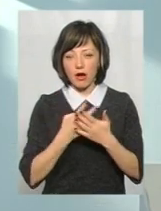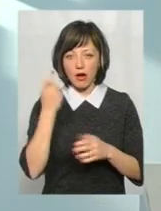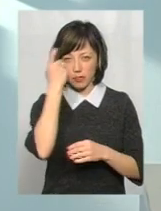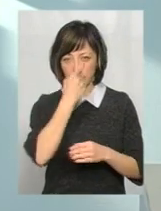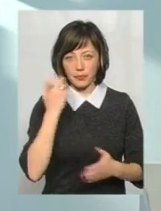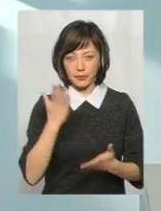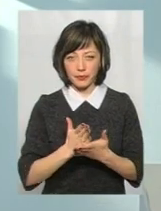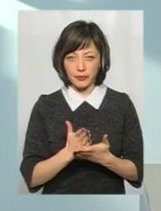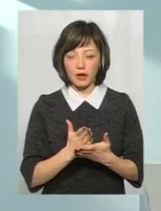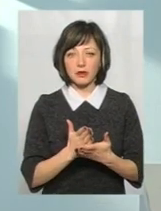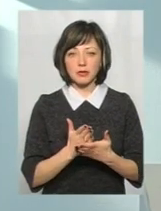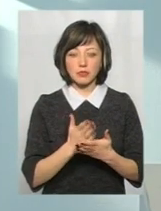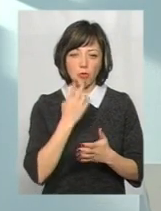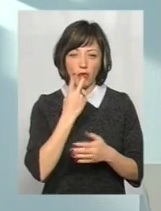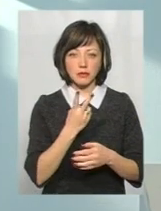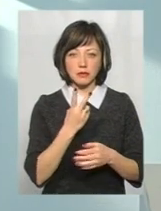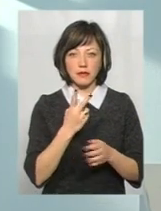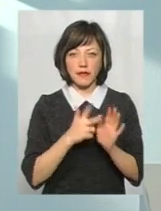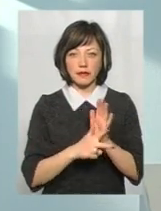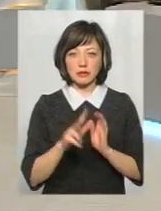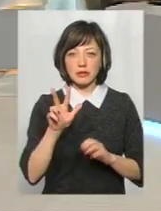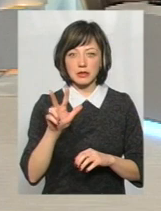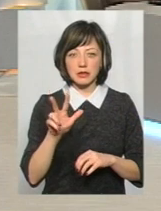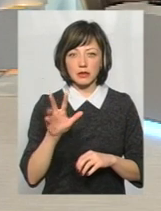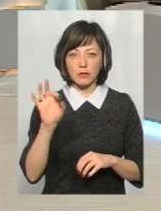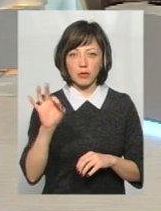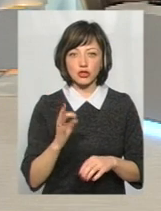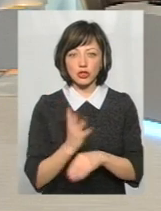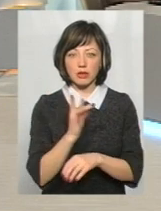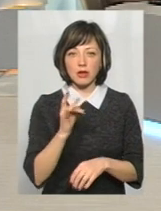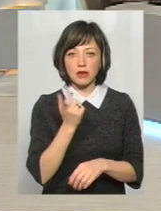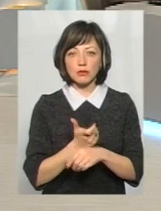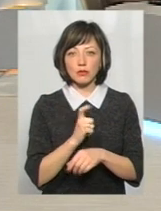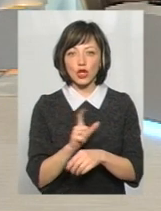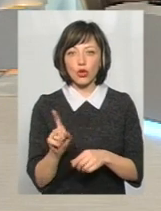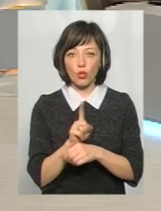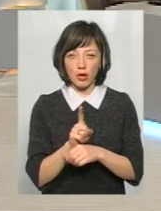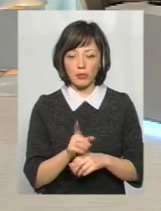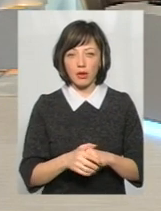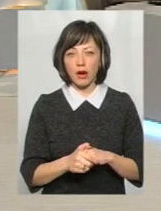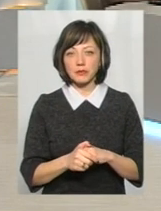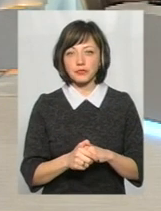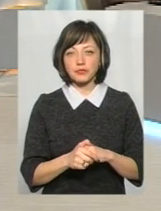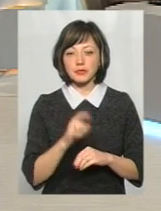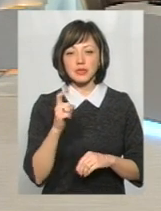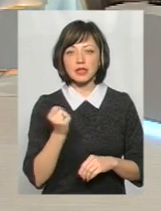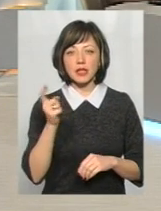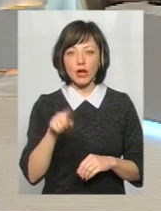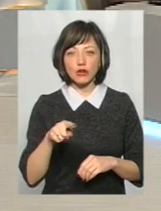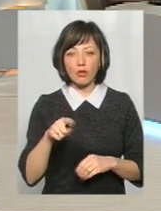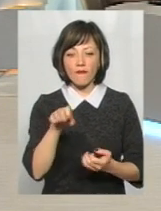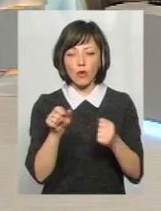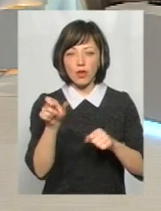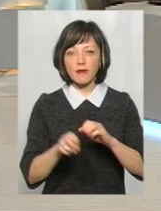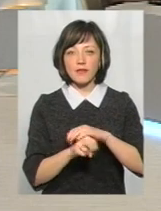алкогольного спіння. Драгер показав там 0,83 проміли. Тобто, це в 4 рази більше, ніж норма. За те, що водій покинул місця